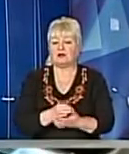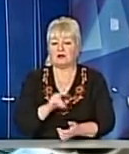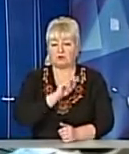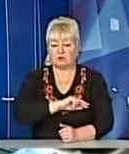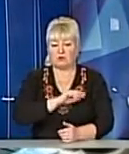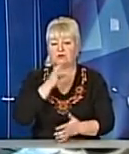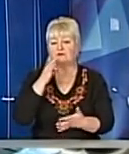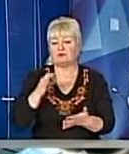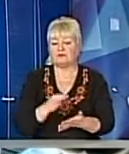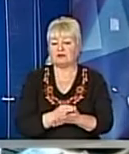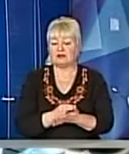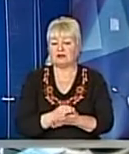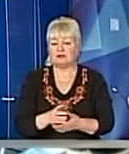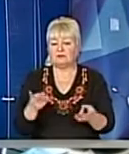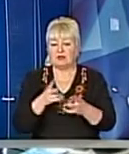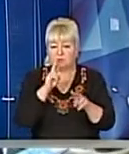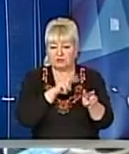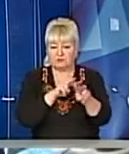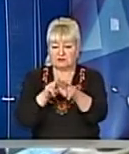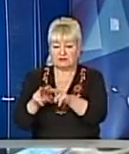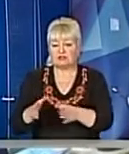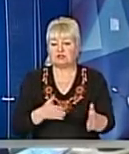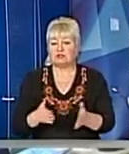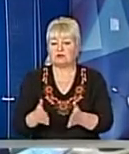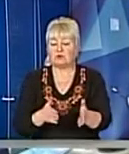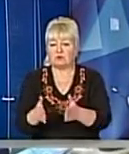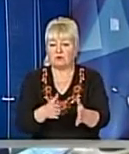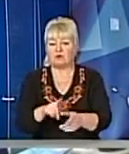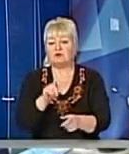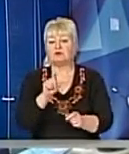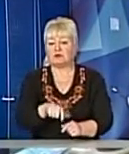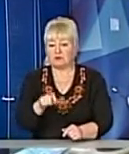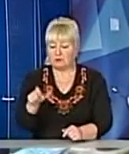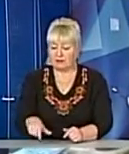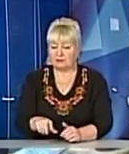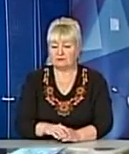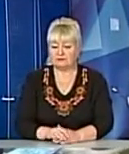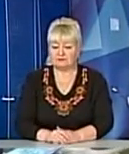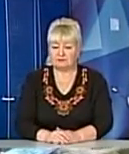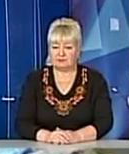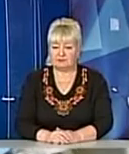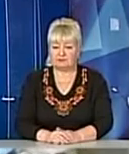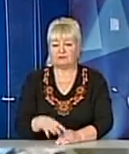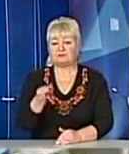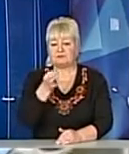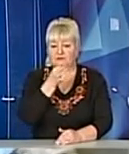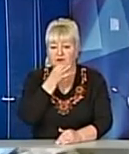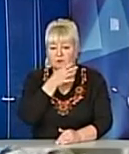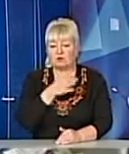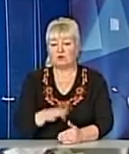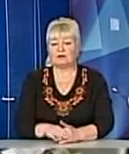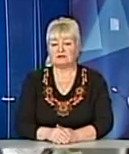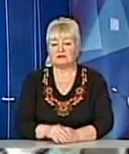треба стежити завжди за дорогою, за людьми Подобається, в принципі,